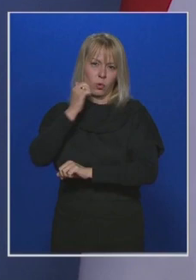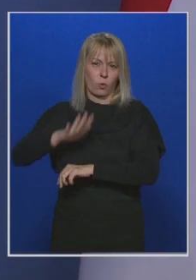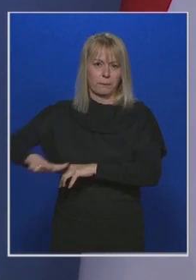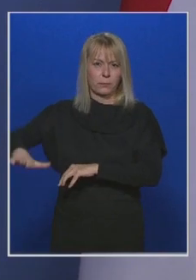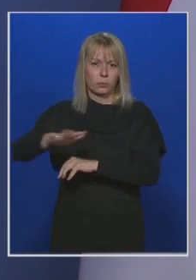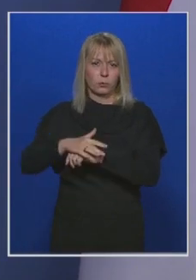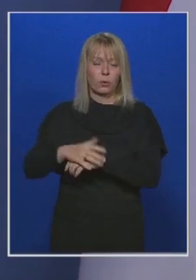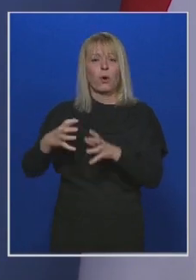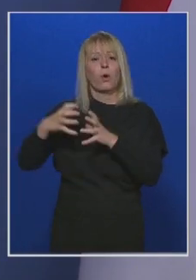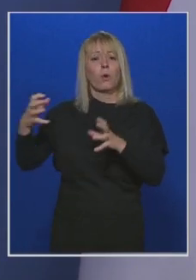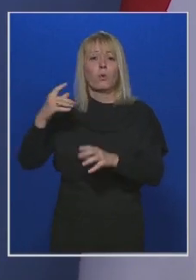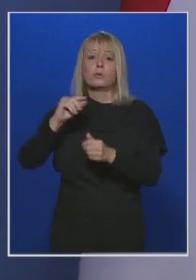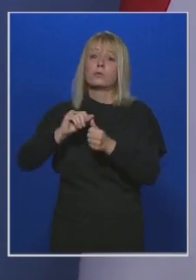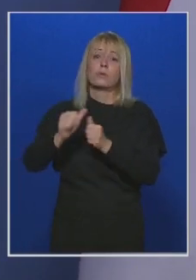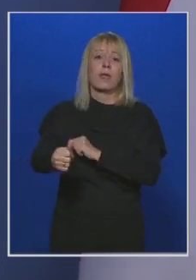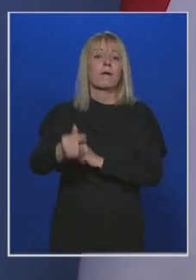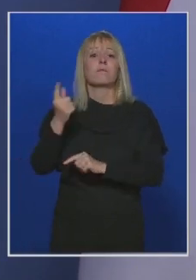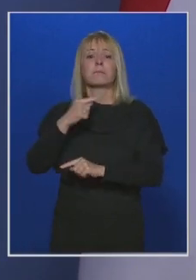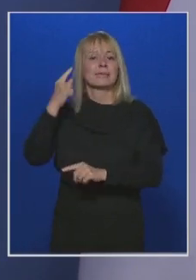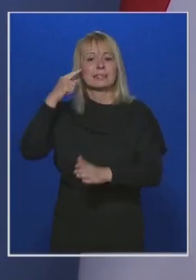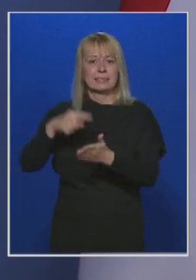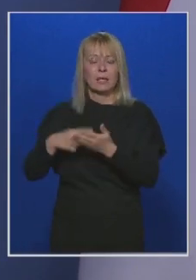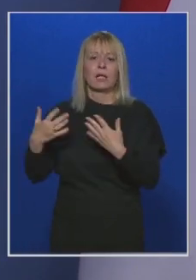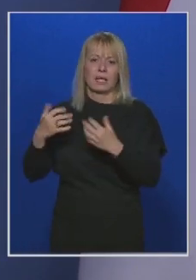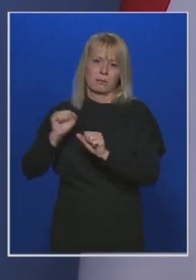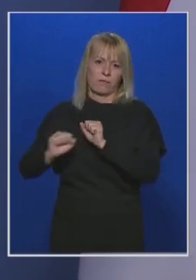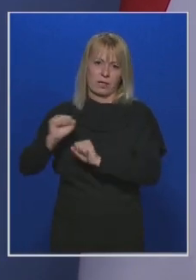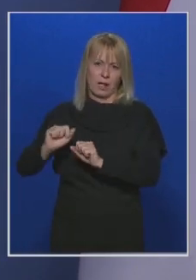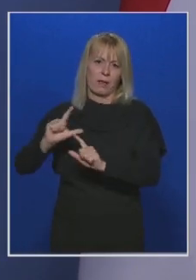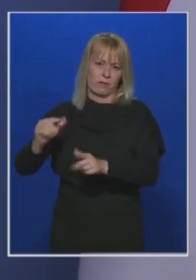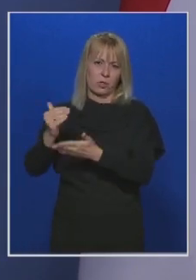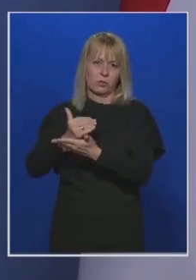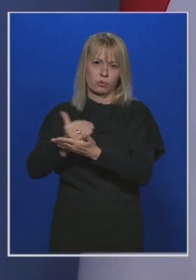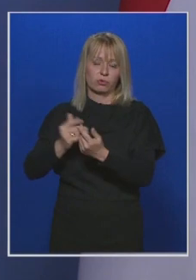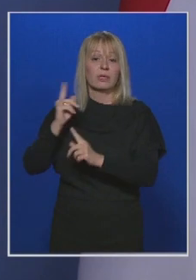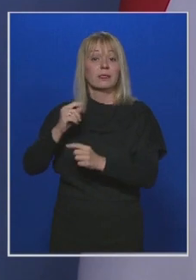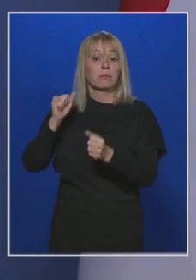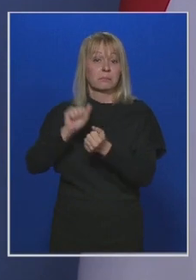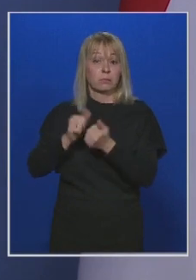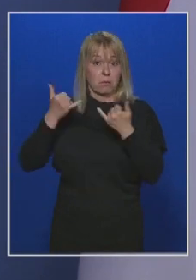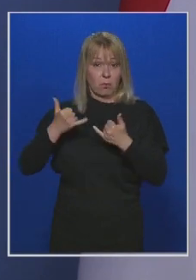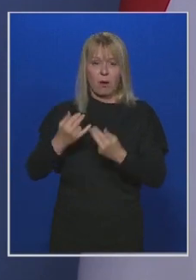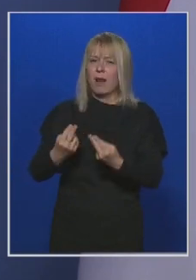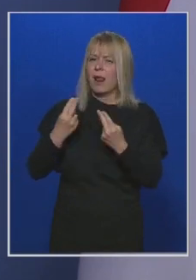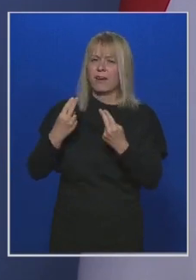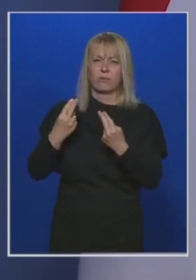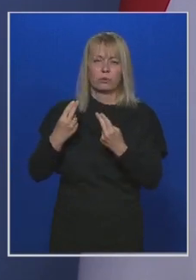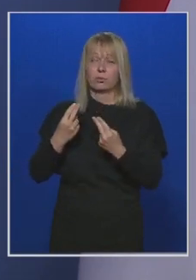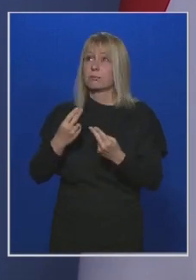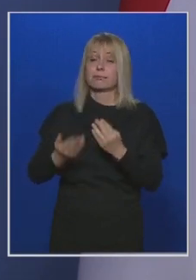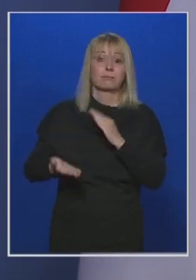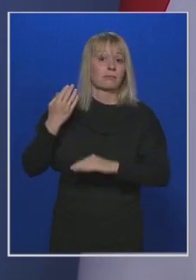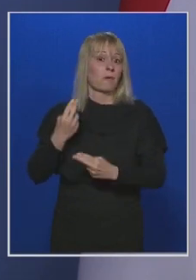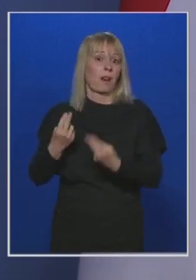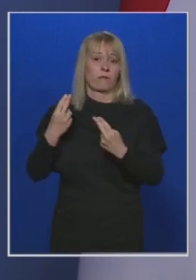a klímacélok érdekében is átalakításra van szükség, de az biztos, hogy ma az egyik legfontosabb